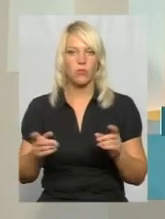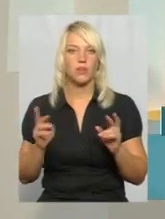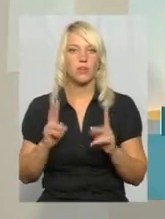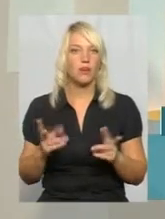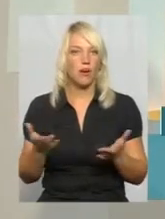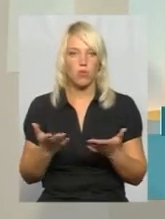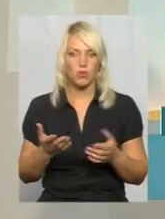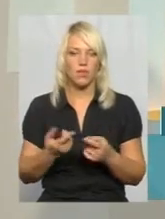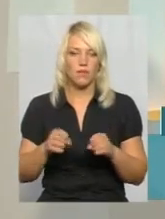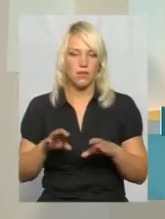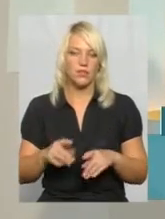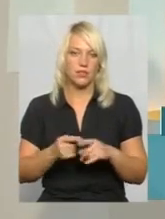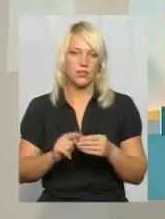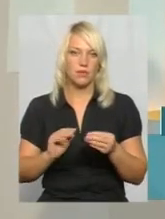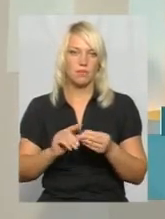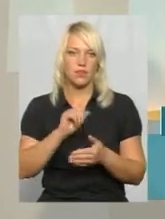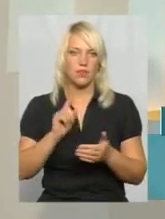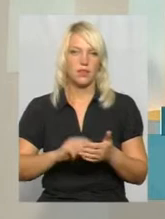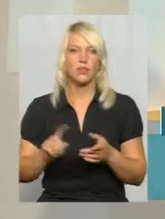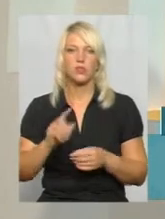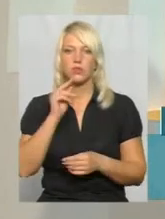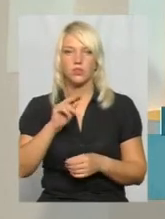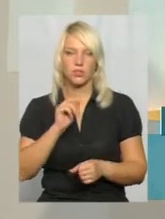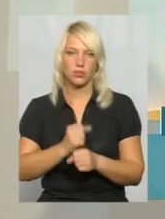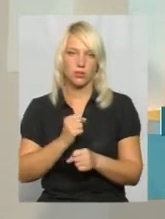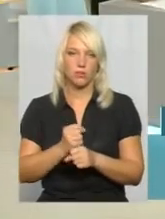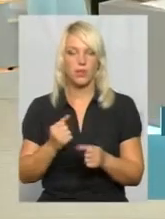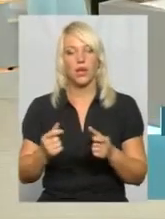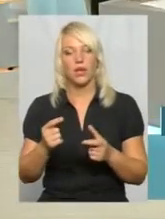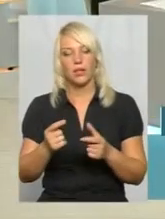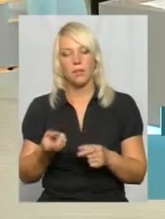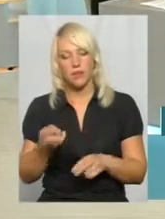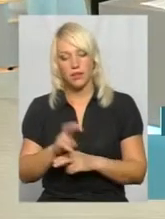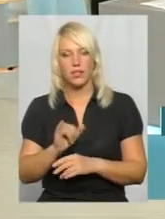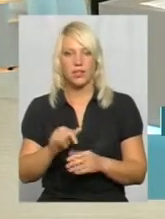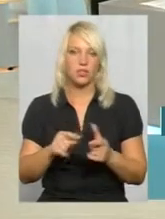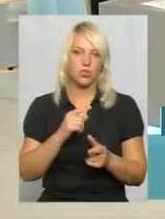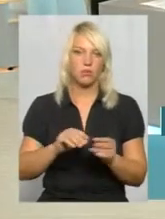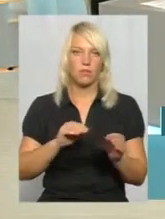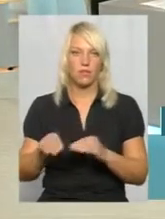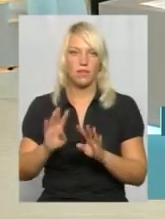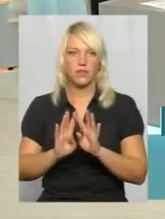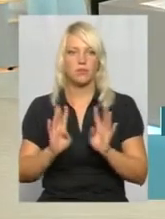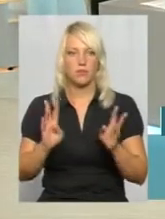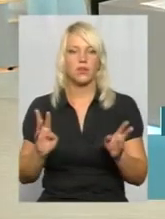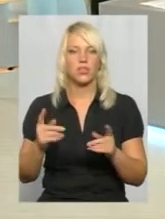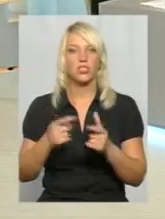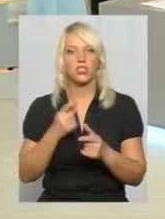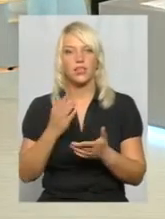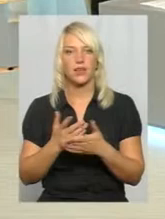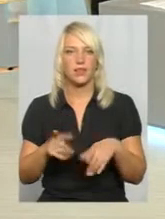чином вирішити це питання? Ну, тобто, що краще зробити? Все ж таки прийти чи поставити паркани? Ну, завжди перед